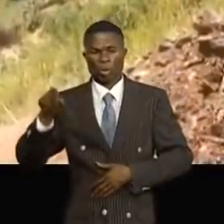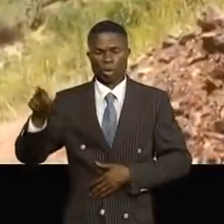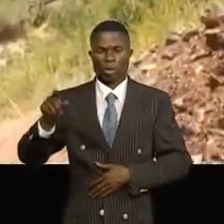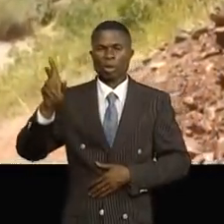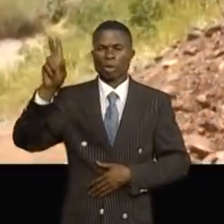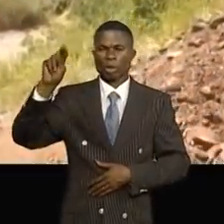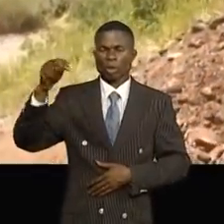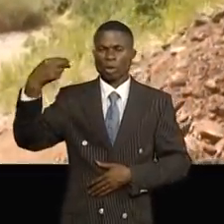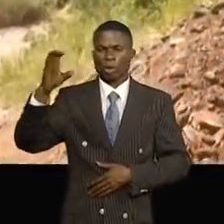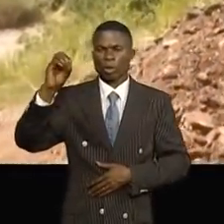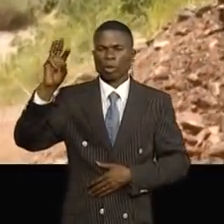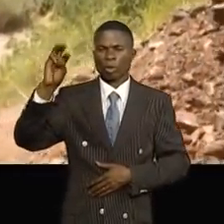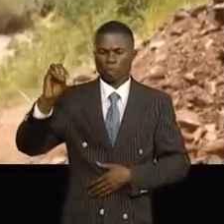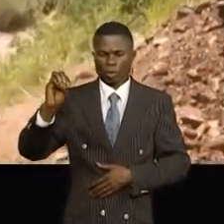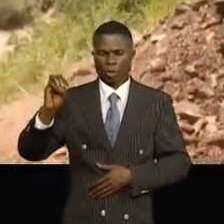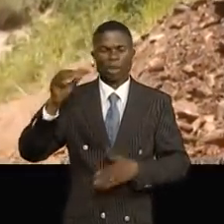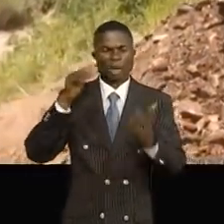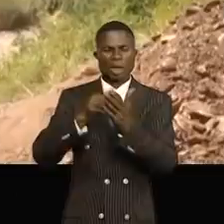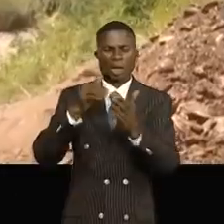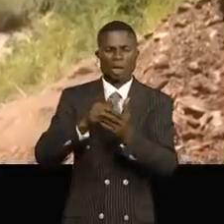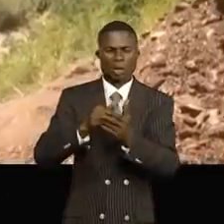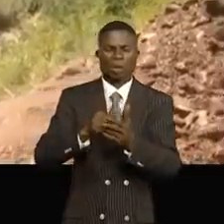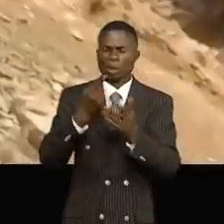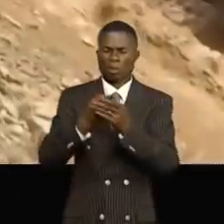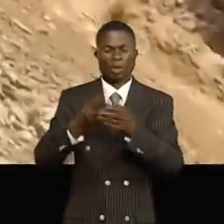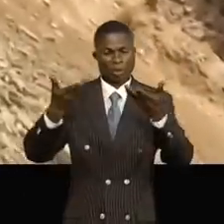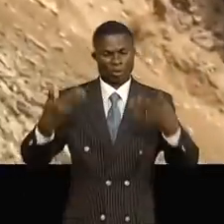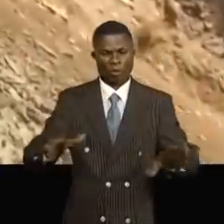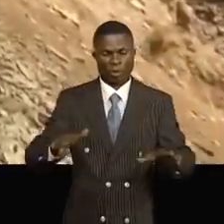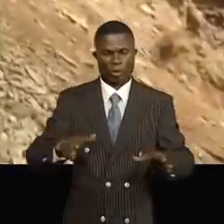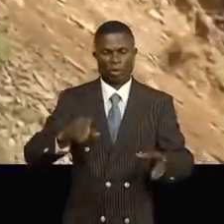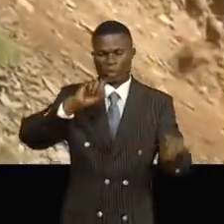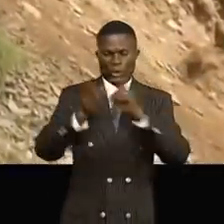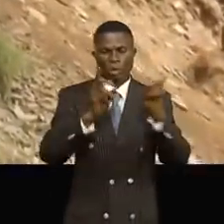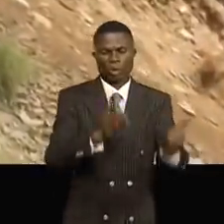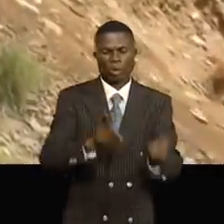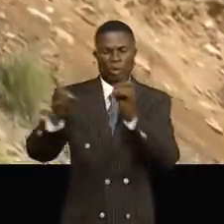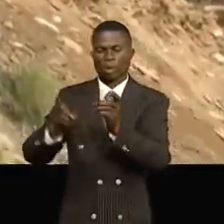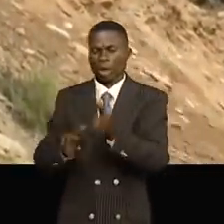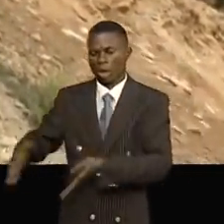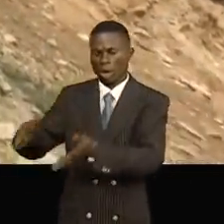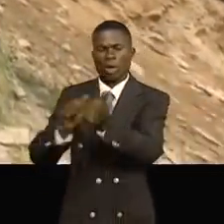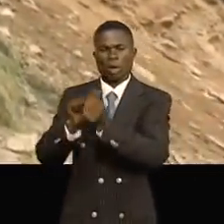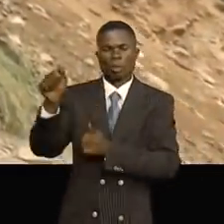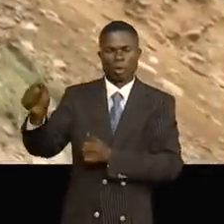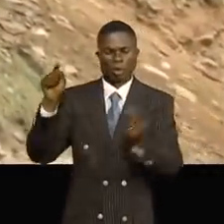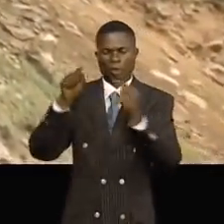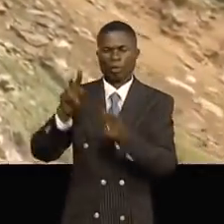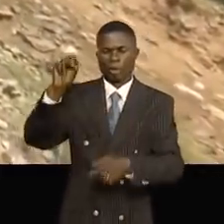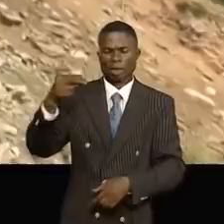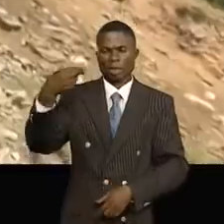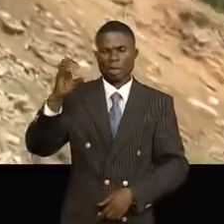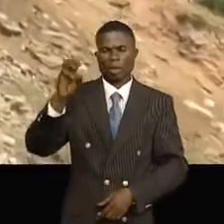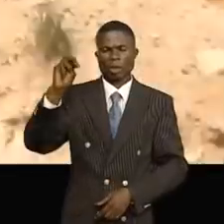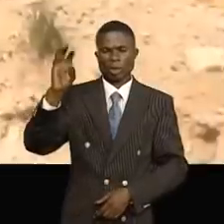la RN5 est tracée présentent une menace de sa disparition. La délocalisation du trafic des escarpements d'Ngomo vers la variante de